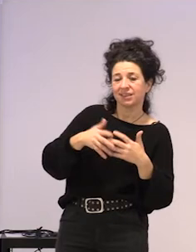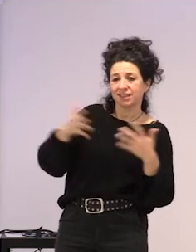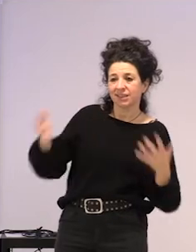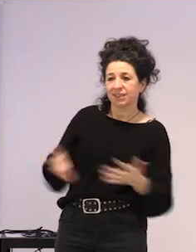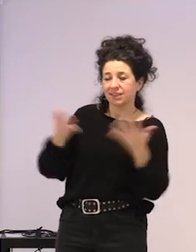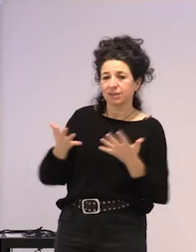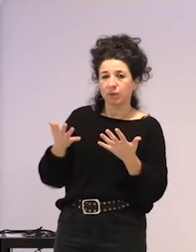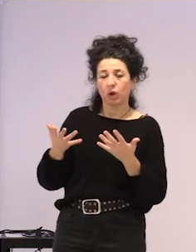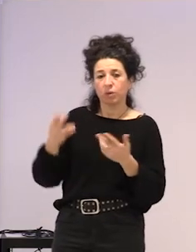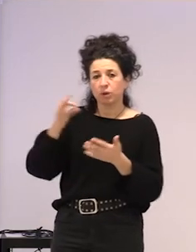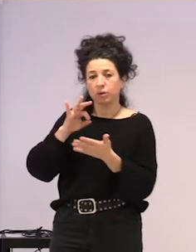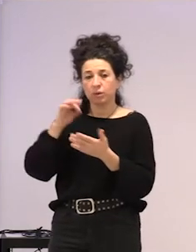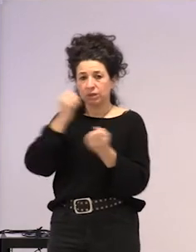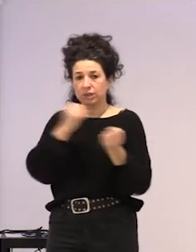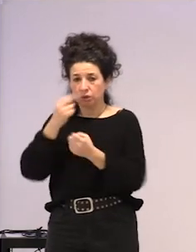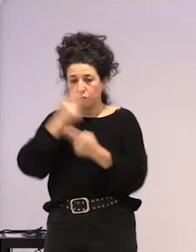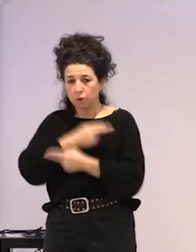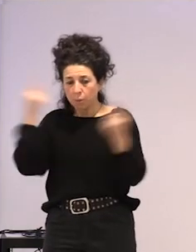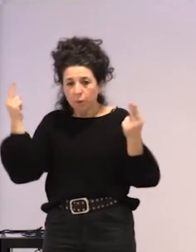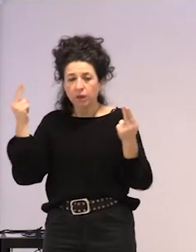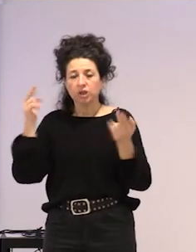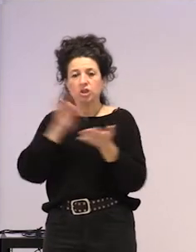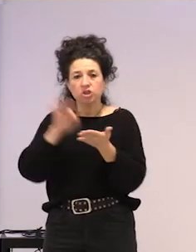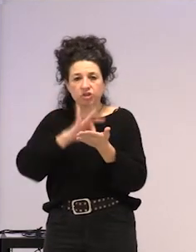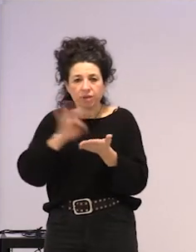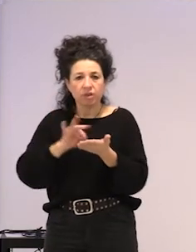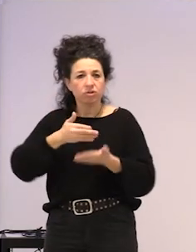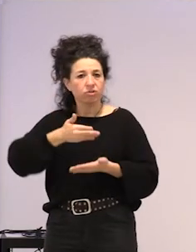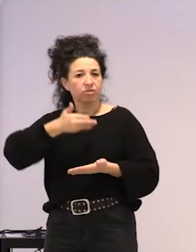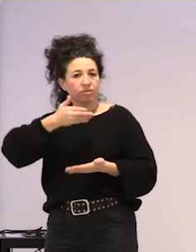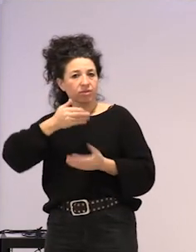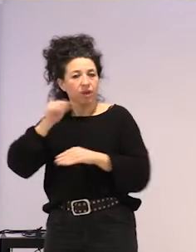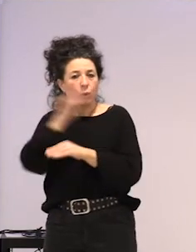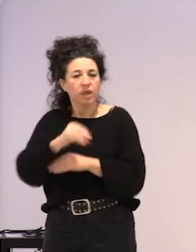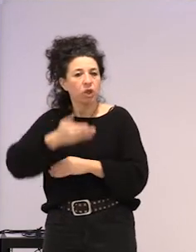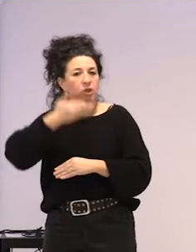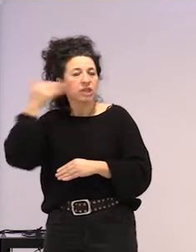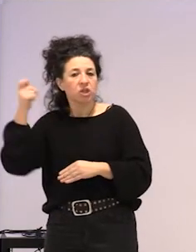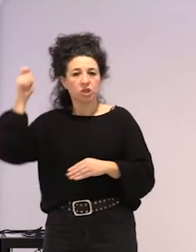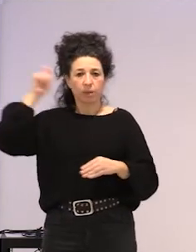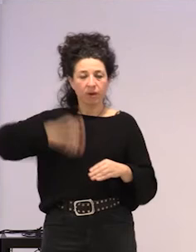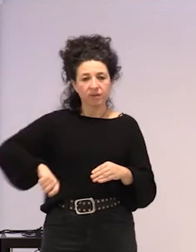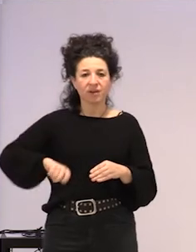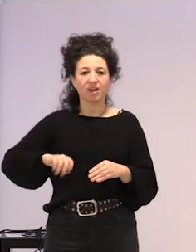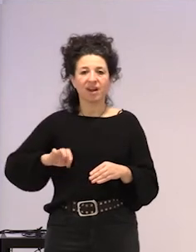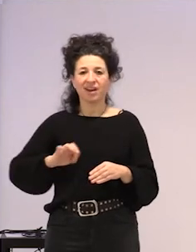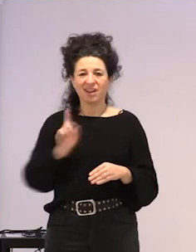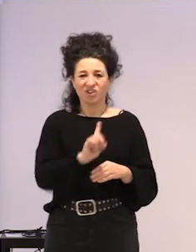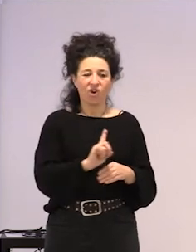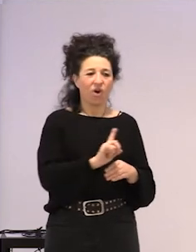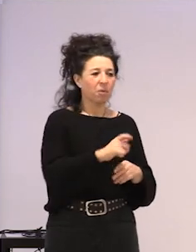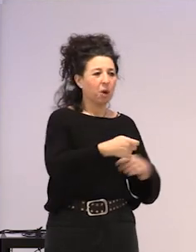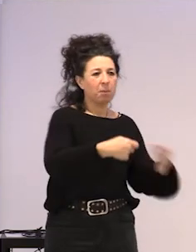zaintza zerbitzu duin, eta, eta profesionalako satzeko, ez, ez, lanmerkatuan, bakoitzak alduen moduan